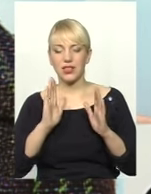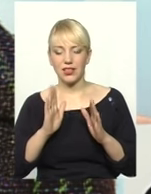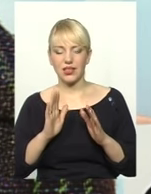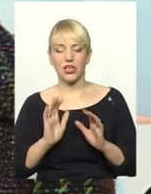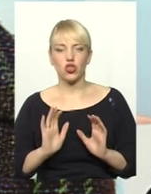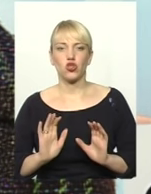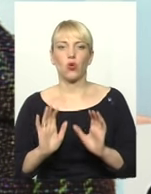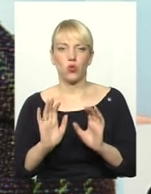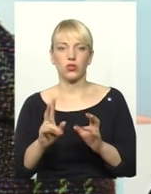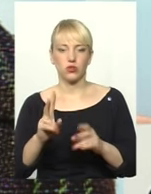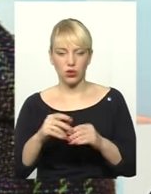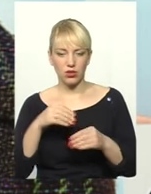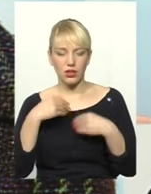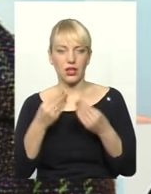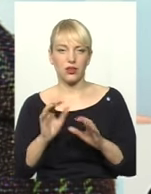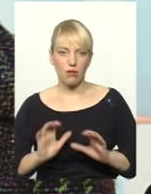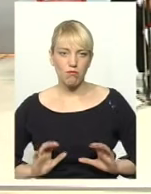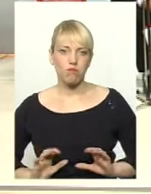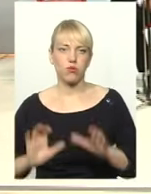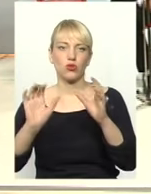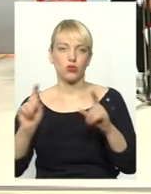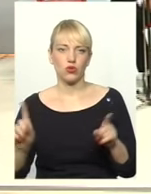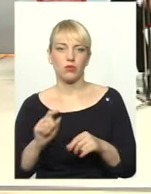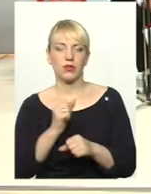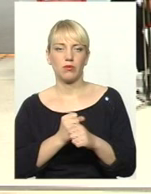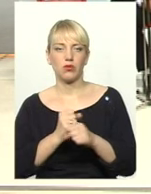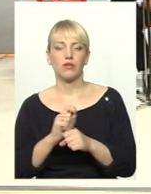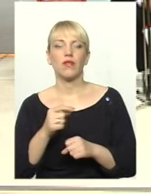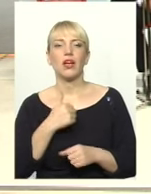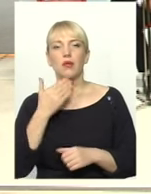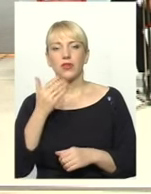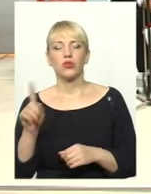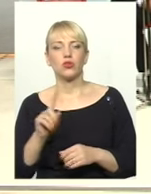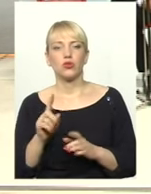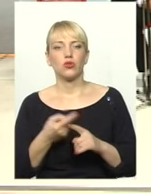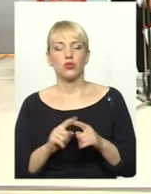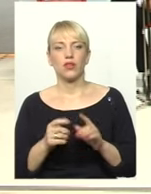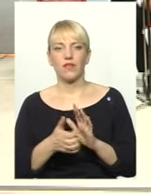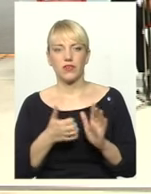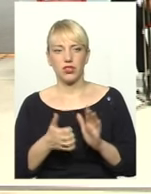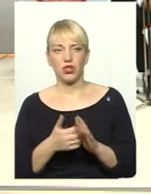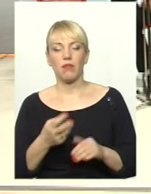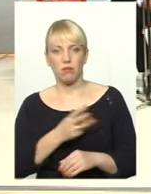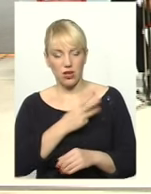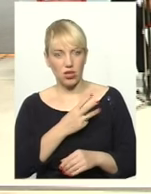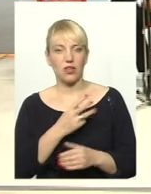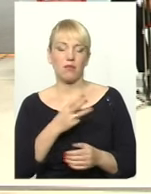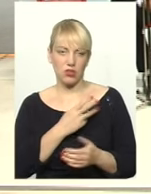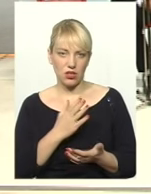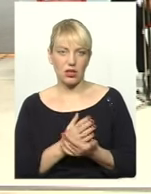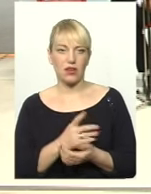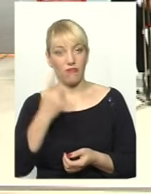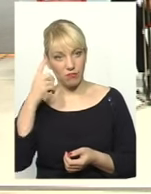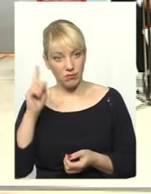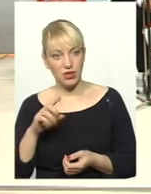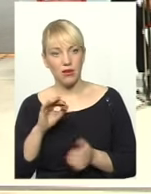а все-таки дати йому такий поштовх, щоб він запрацював. Що для цього не вистачає? Чому? Бажання. Бажання є. І в програмі